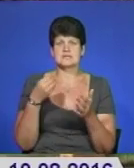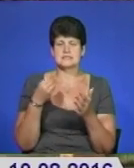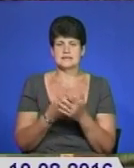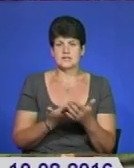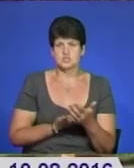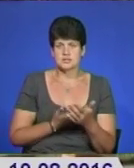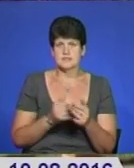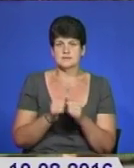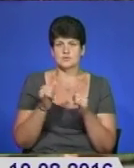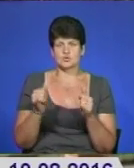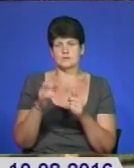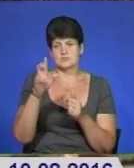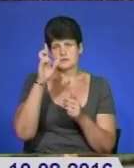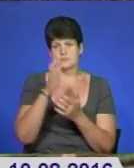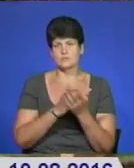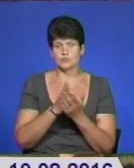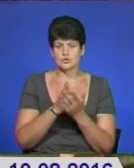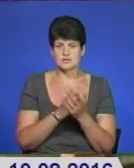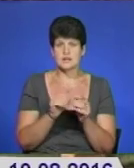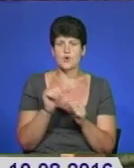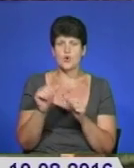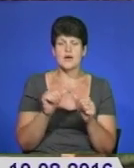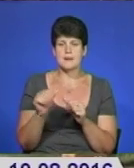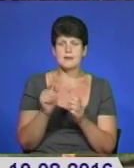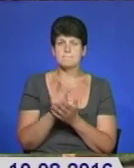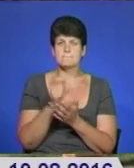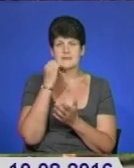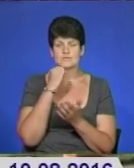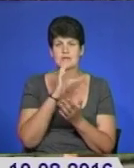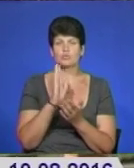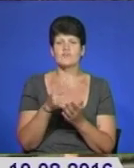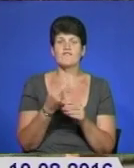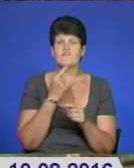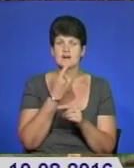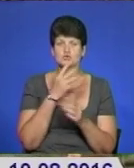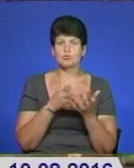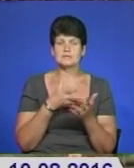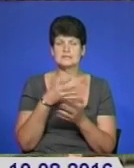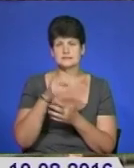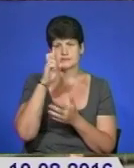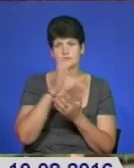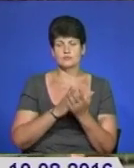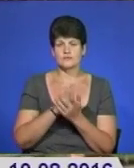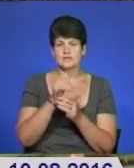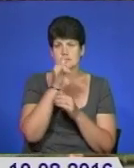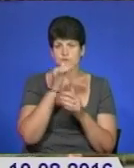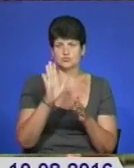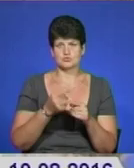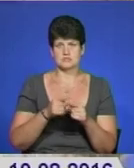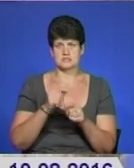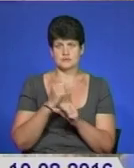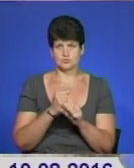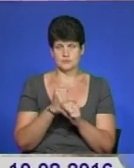зростають і комунальні послуги. Для деяких, наприклад, пенсіонерів буде важко платити саме комунальні послуги. Вони просто будуть це невозможно зробити.